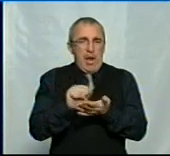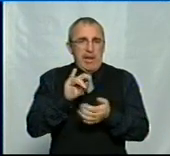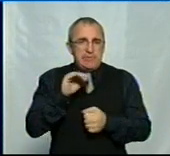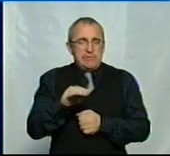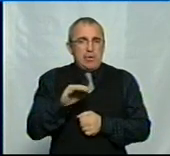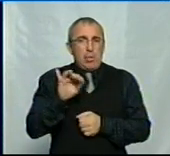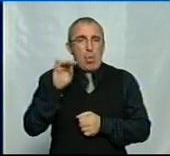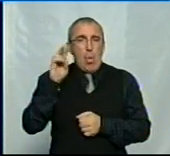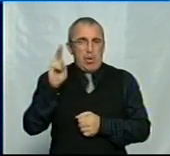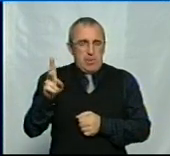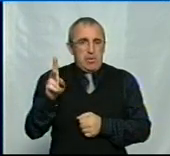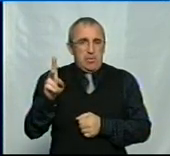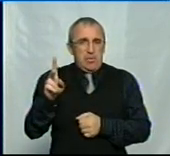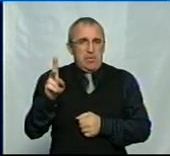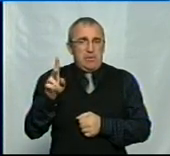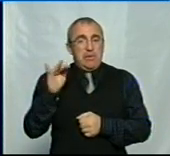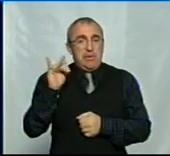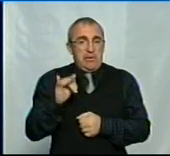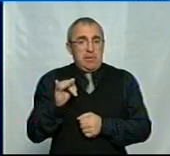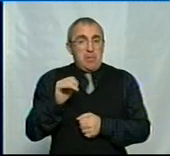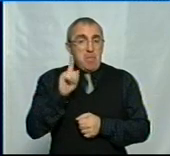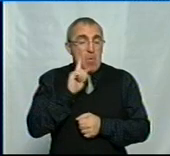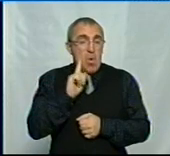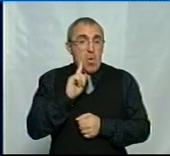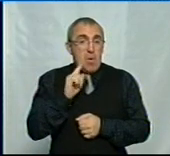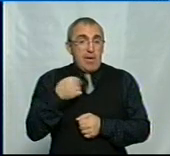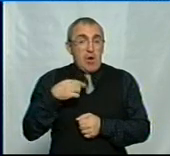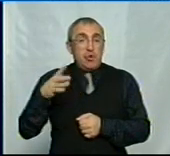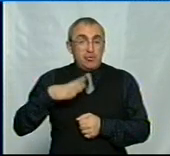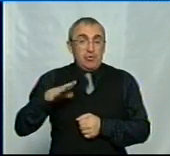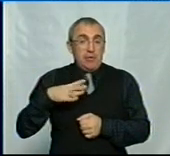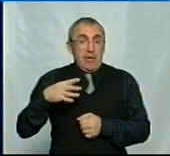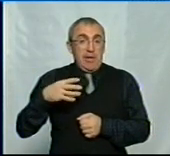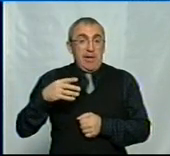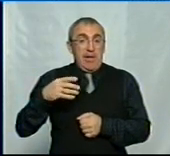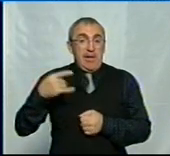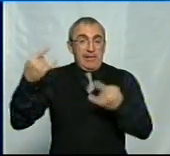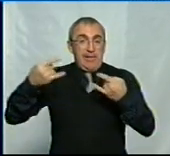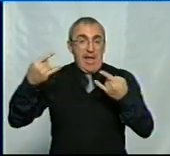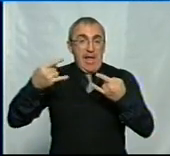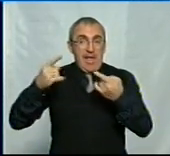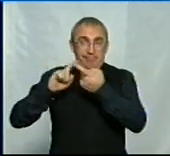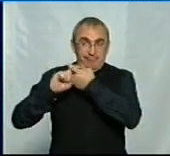Нью-Йорку. І поки я чекала цього телемосту,